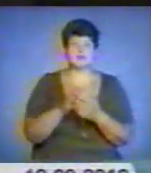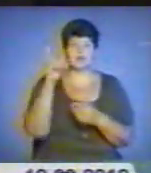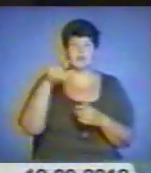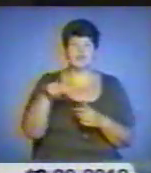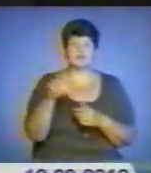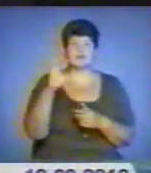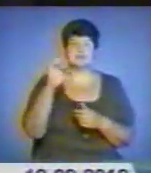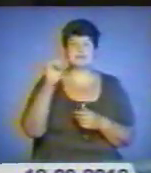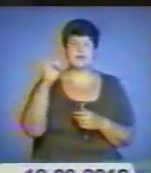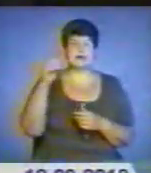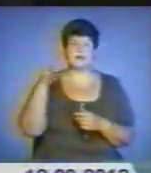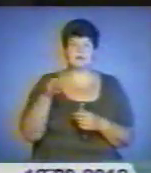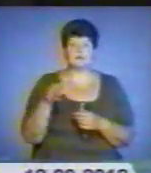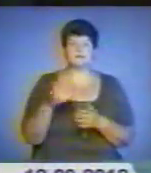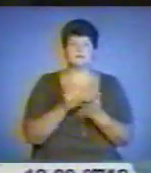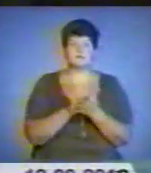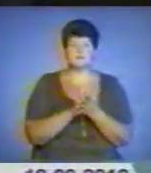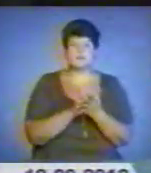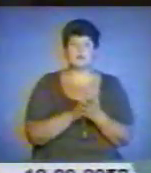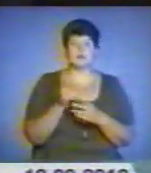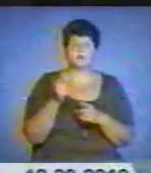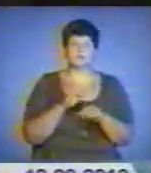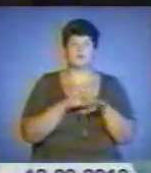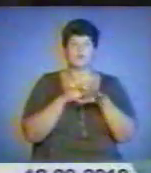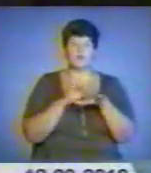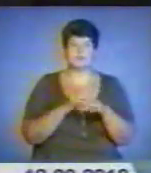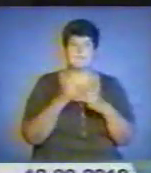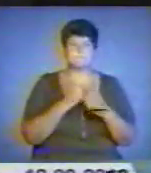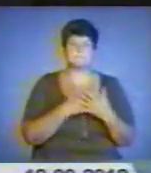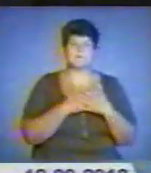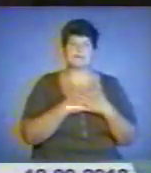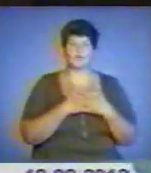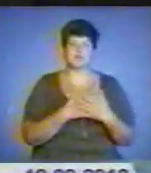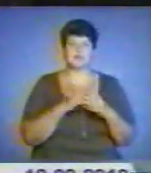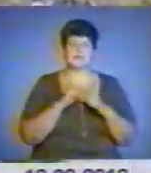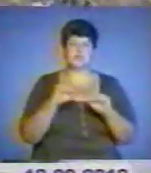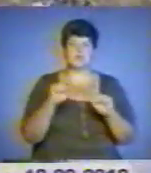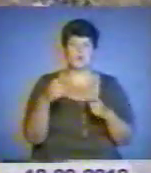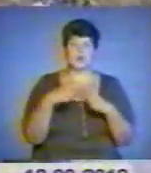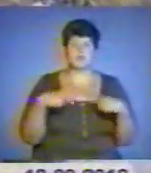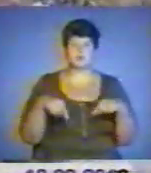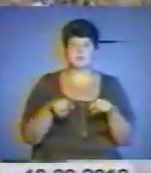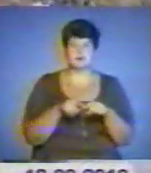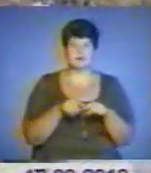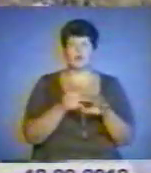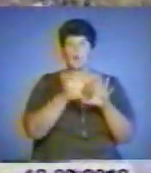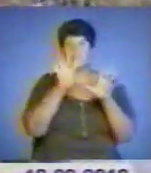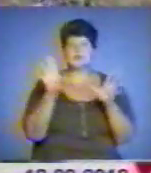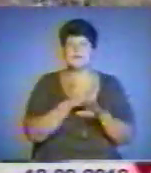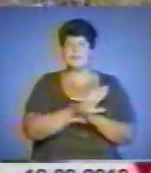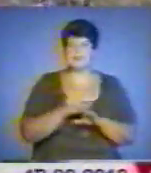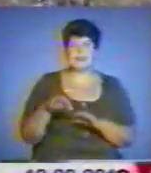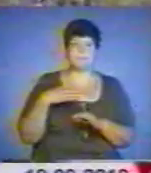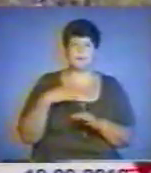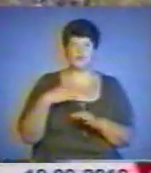Таку екологічну акцію ініціювали громадські екологічні та патріотичні організації. Потроби ці далі. Усі небайдужі до